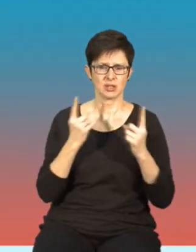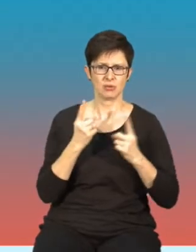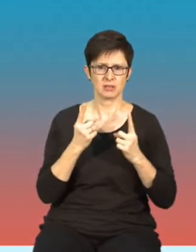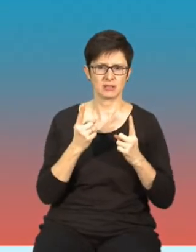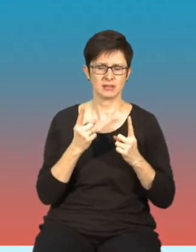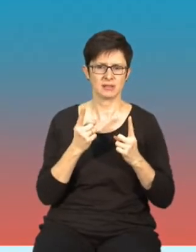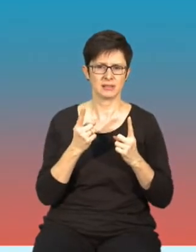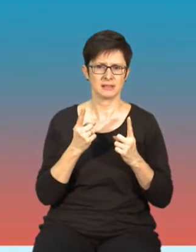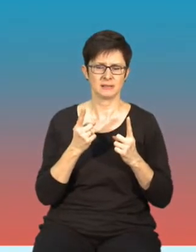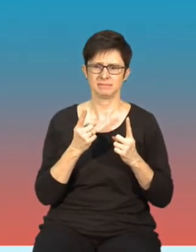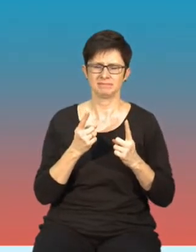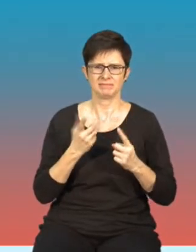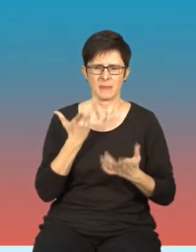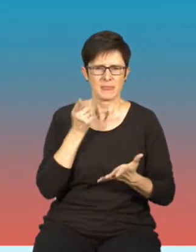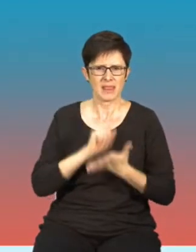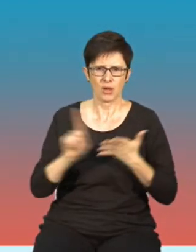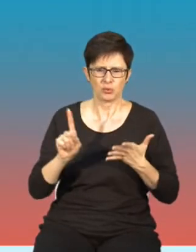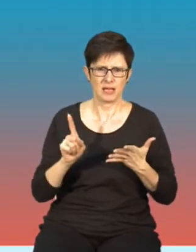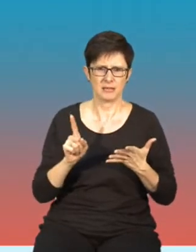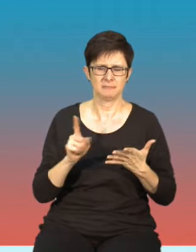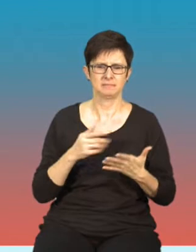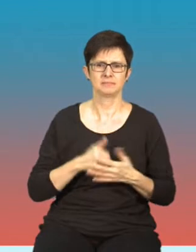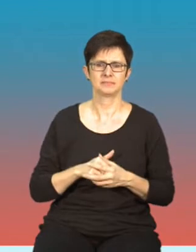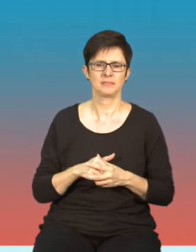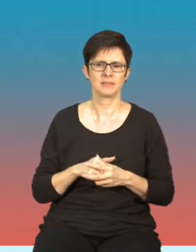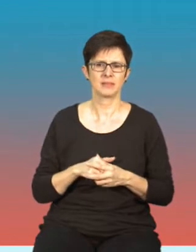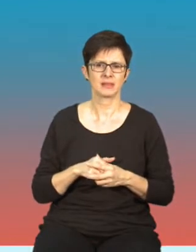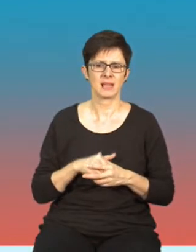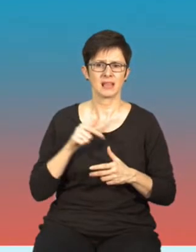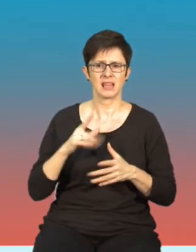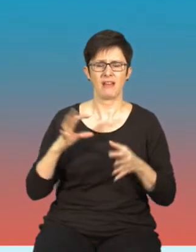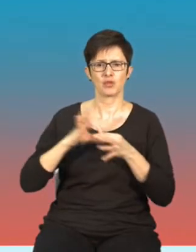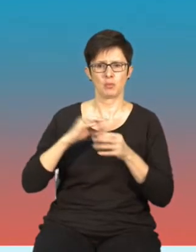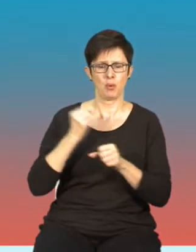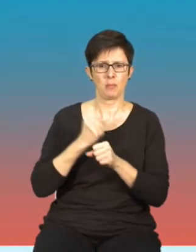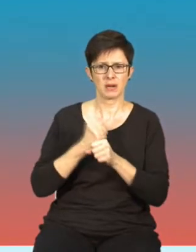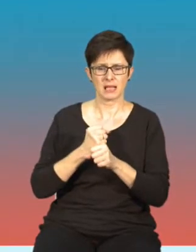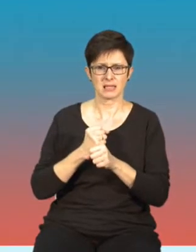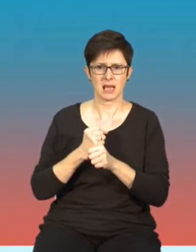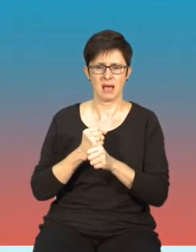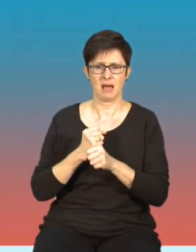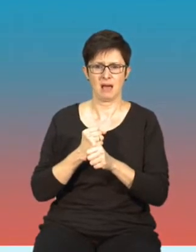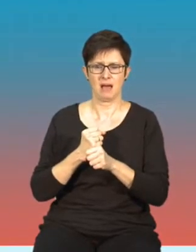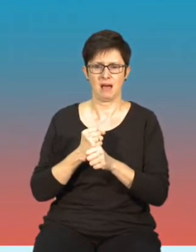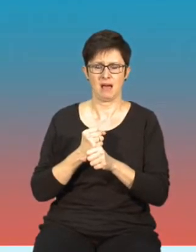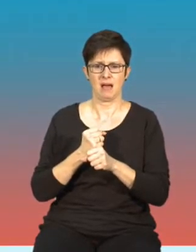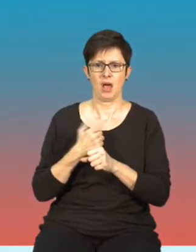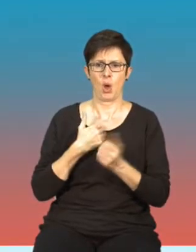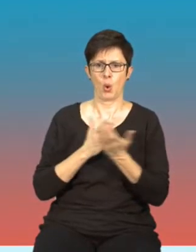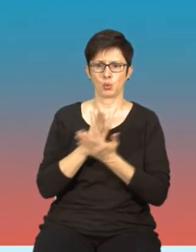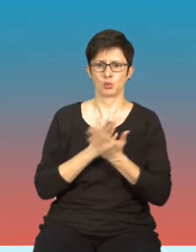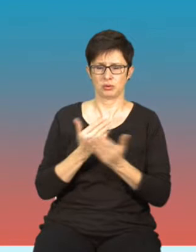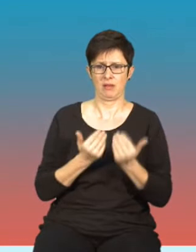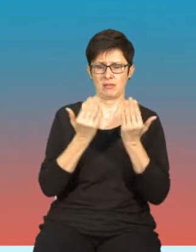obecny moment nierealne i stąd też ta współpraca pomiędzy dostawcami usług,